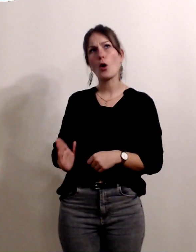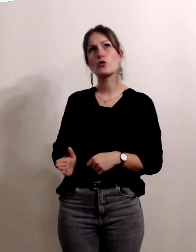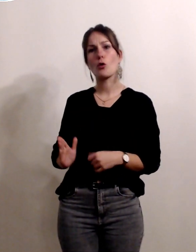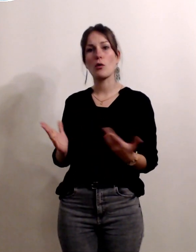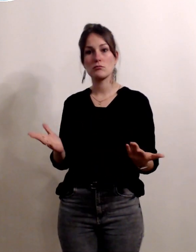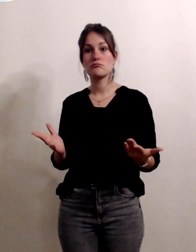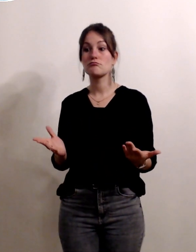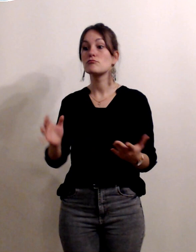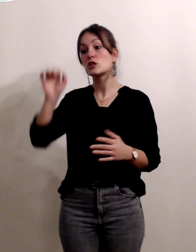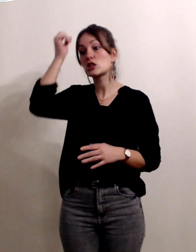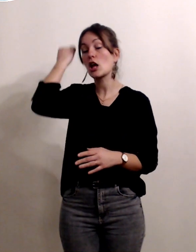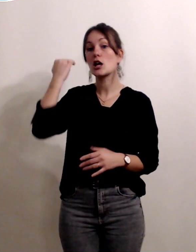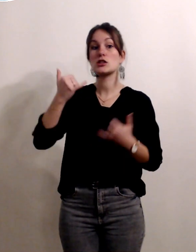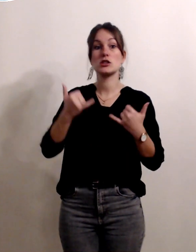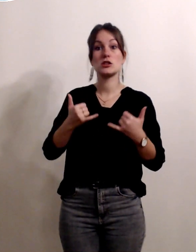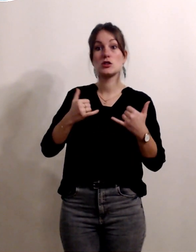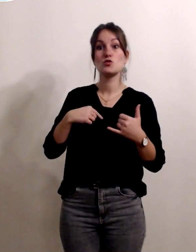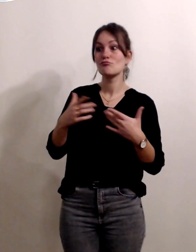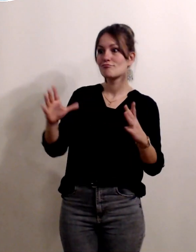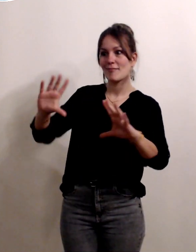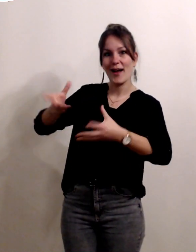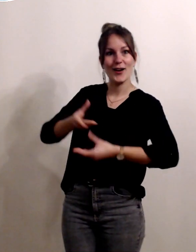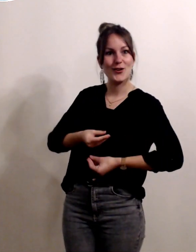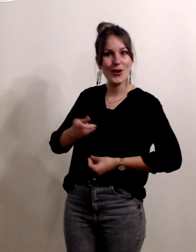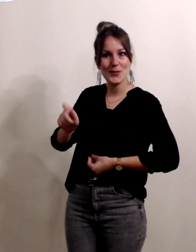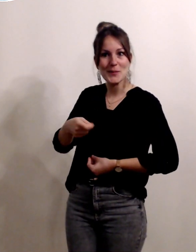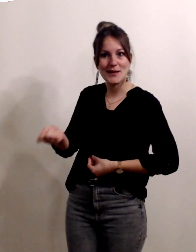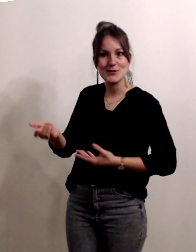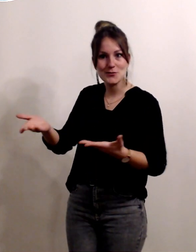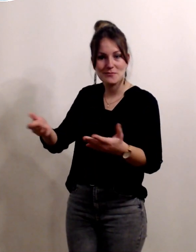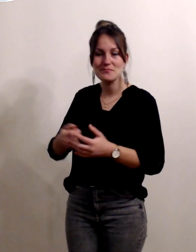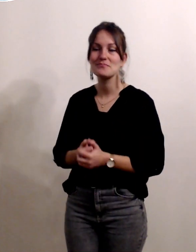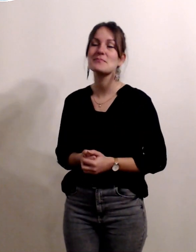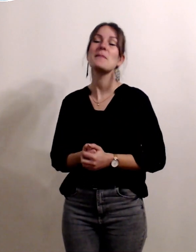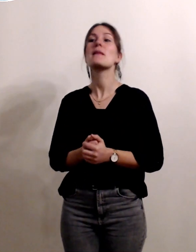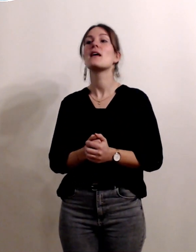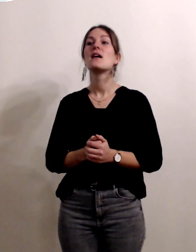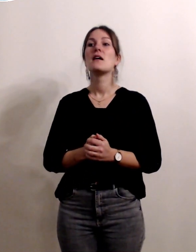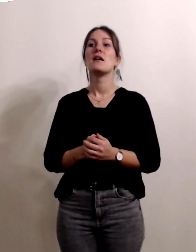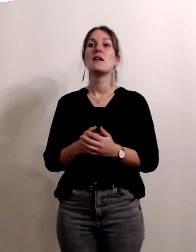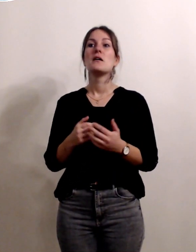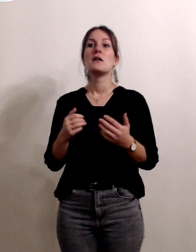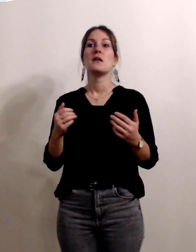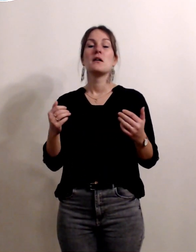donc ils sont venus en stage chez nous on n'a pas fermé nos portes à accueillir quelqu'un en formation